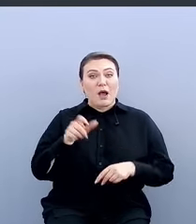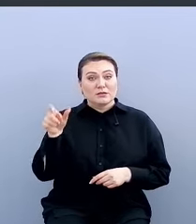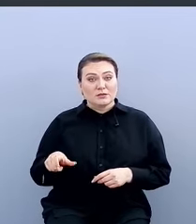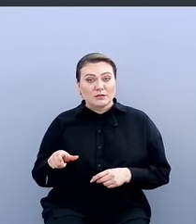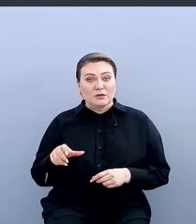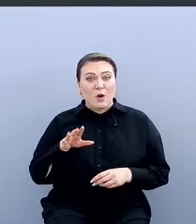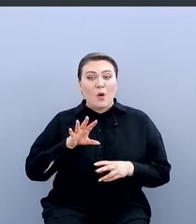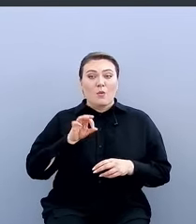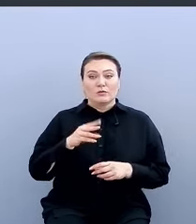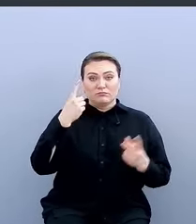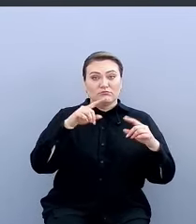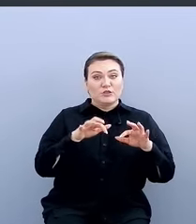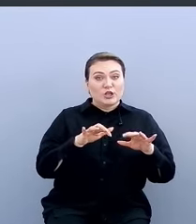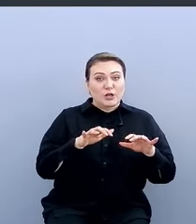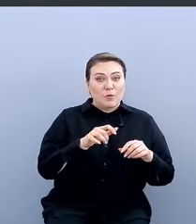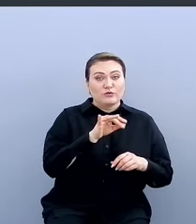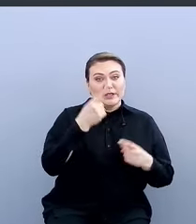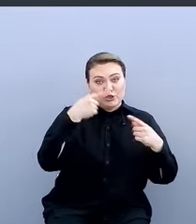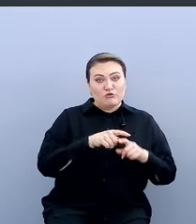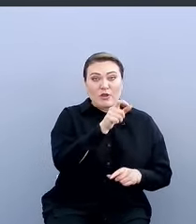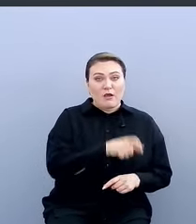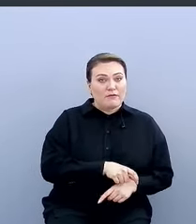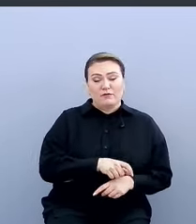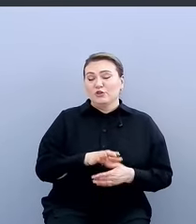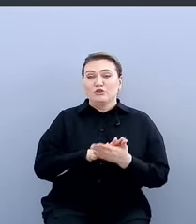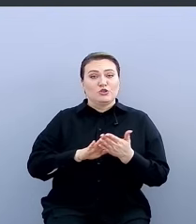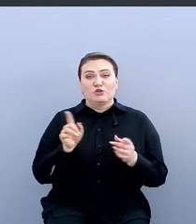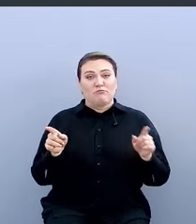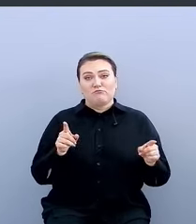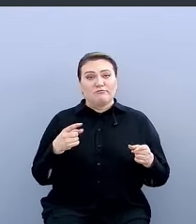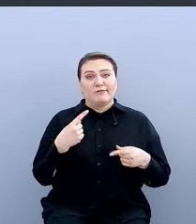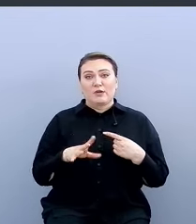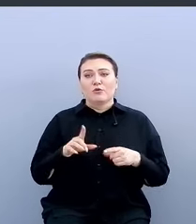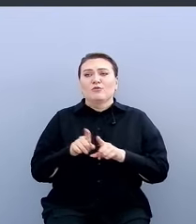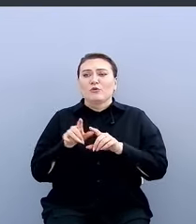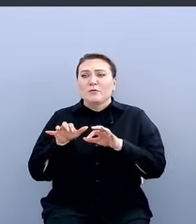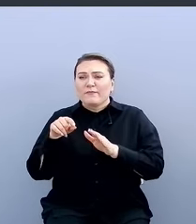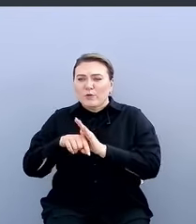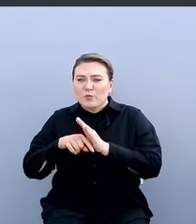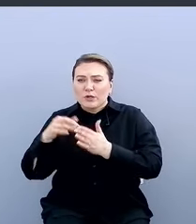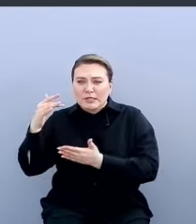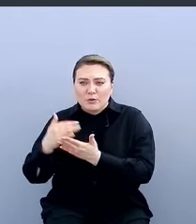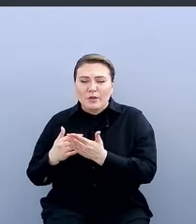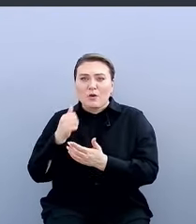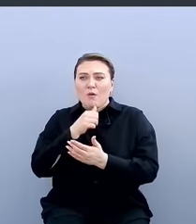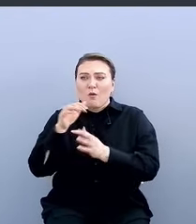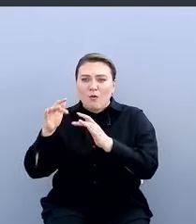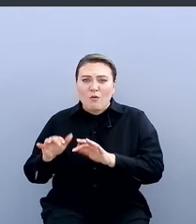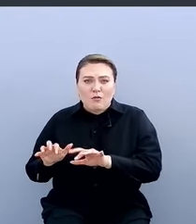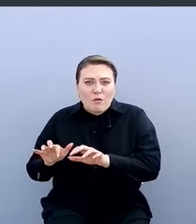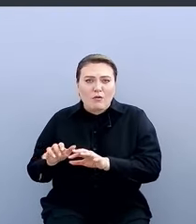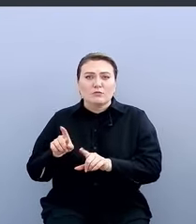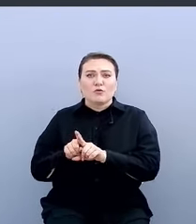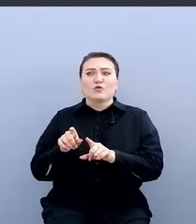инженеров, от разработчиков не отличаются, они тоже пишут внутренние инструменты, они тоже пишут код, они тоже